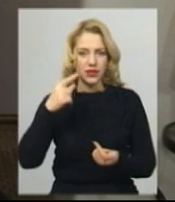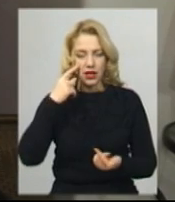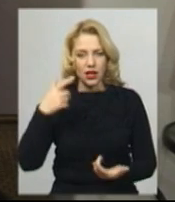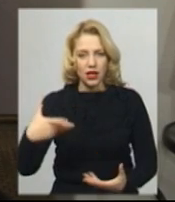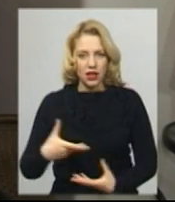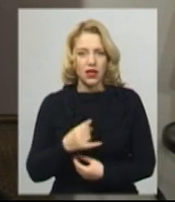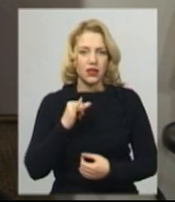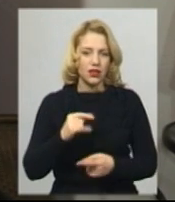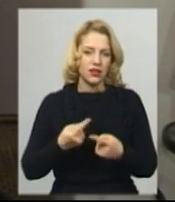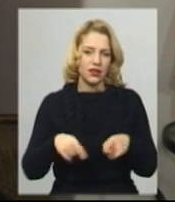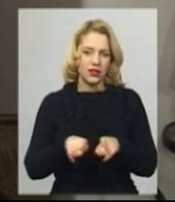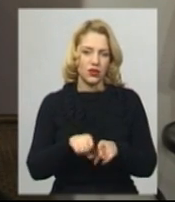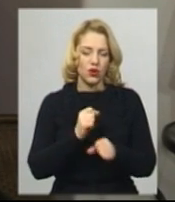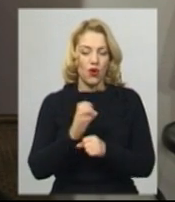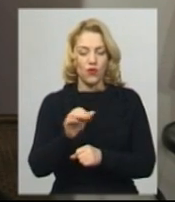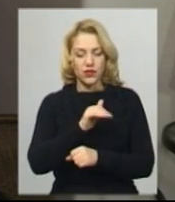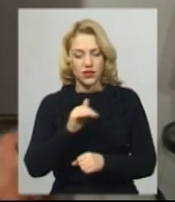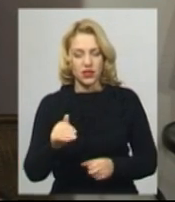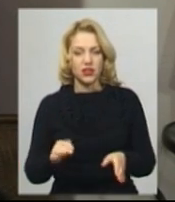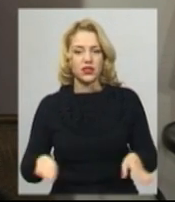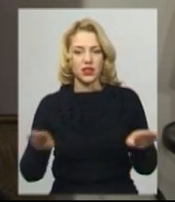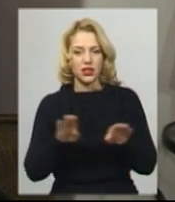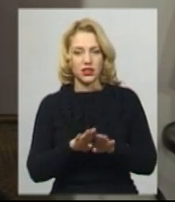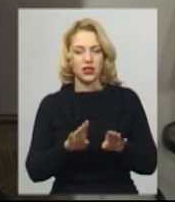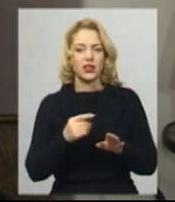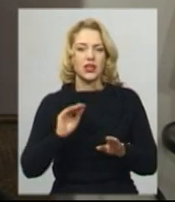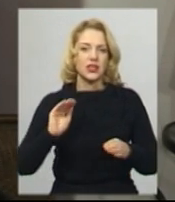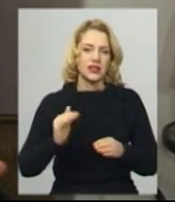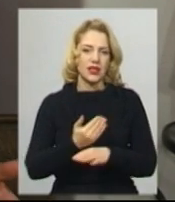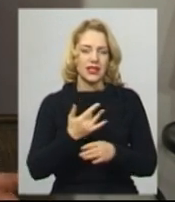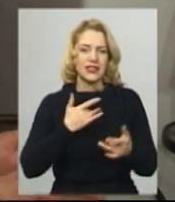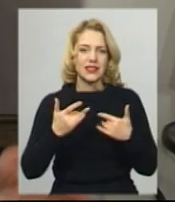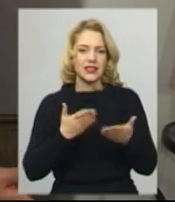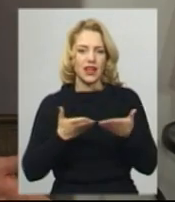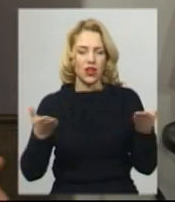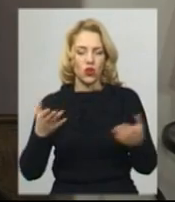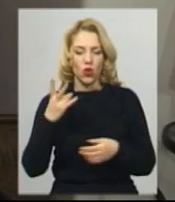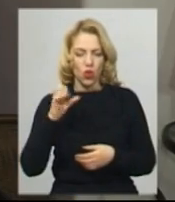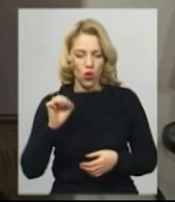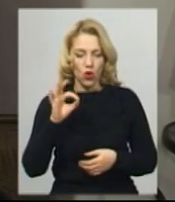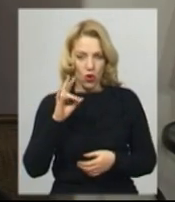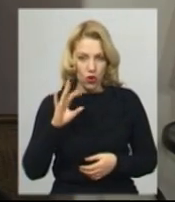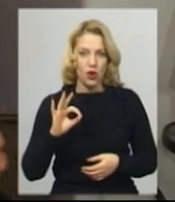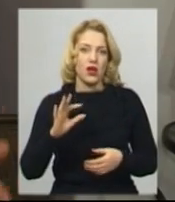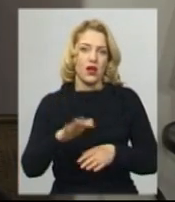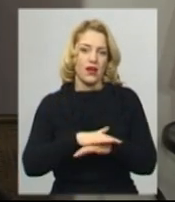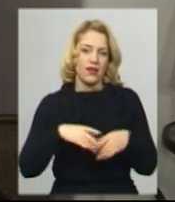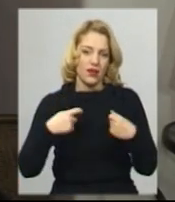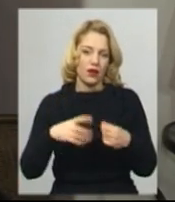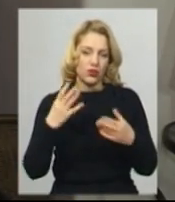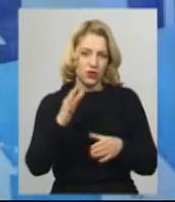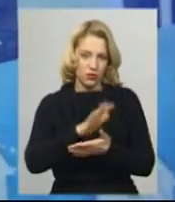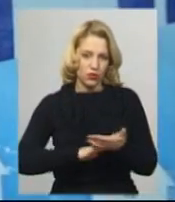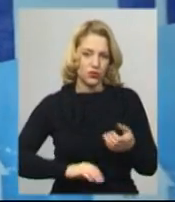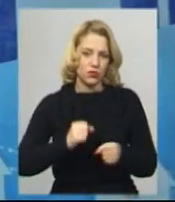сьогодні ми робимо таке офіційне закриття, демонтуємо сцену вже завтра, але ярмарок ще тиждень буде працювати». Артем Ромосяков